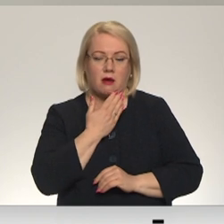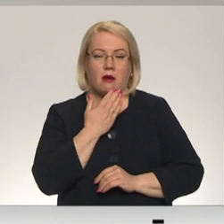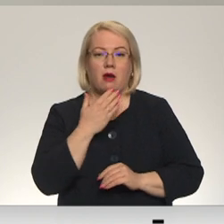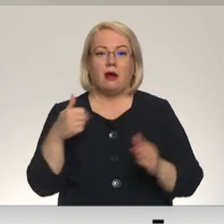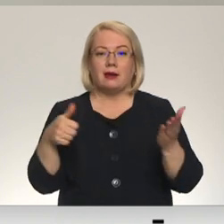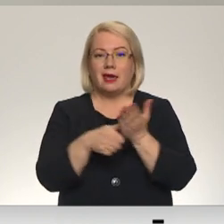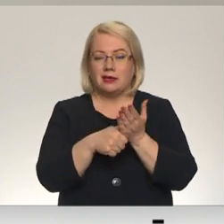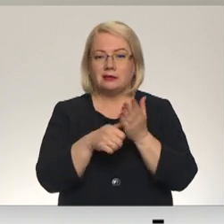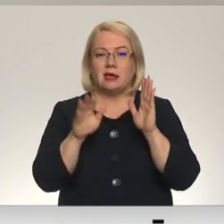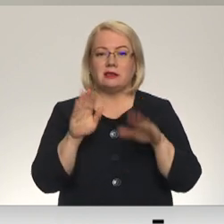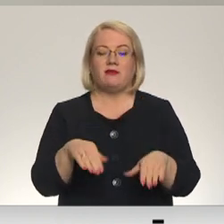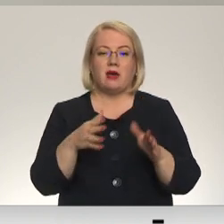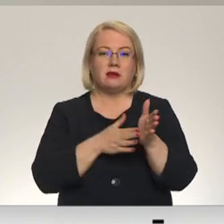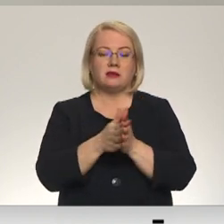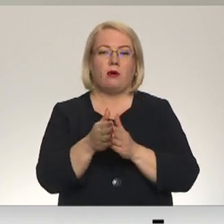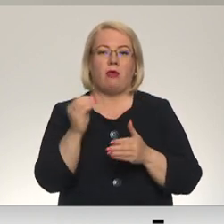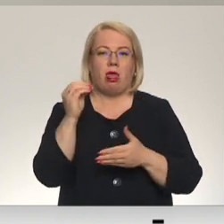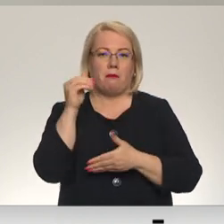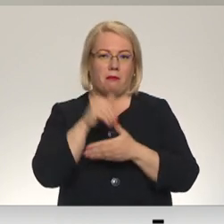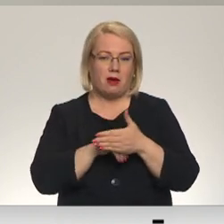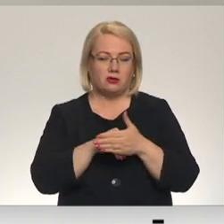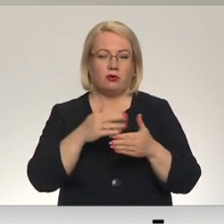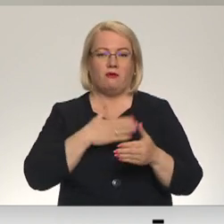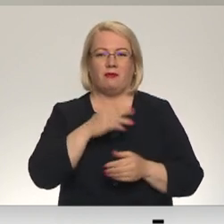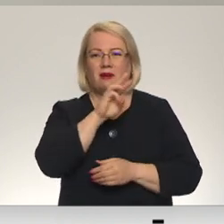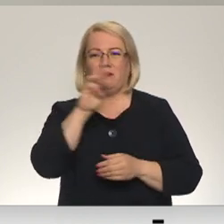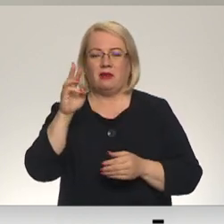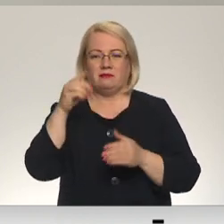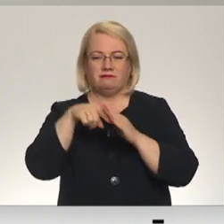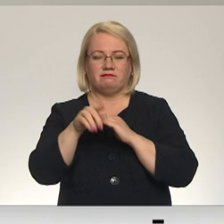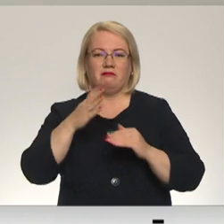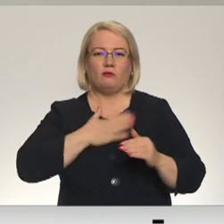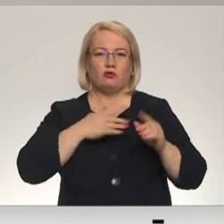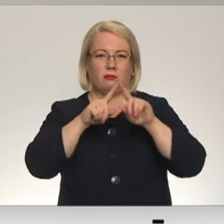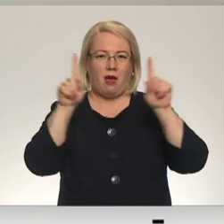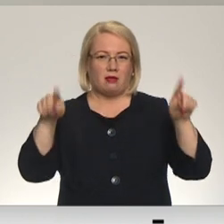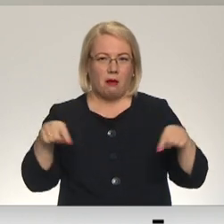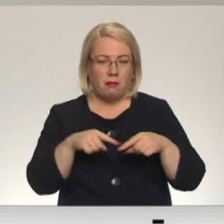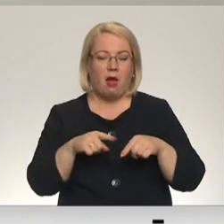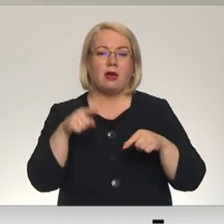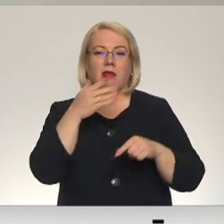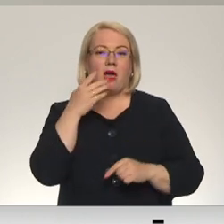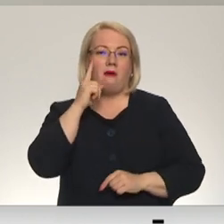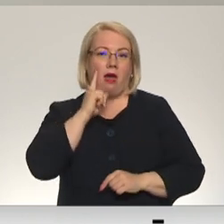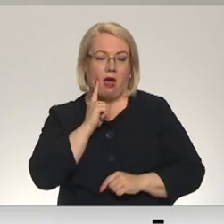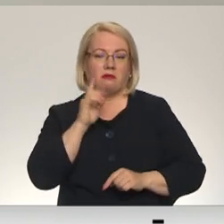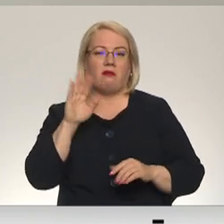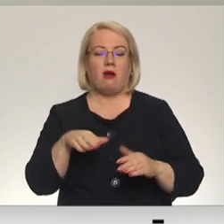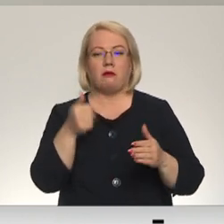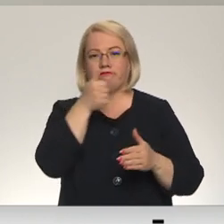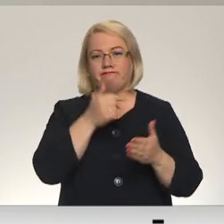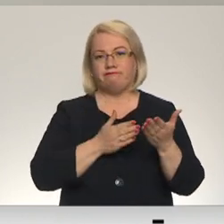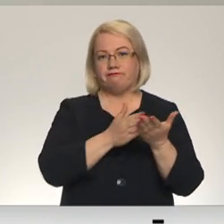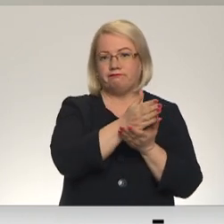Reģistrēties var elektroniski mūsu mājas lopā. Ja tas nav ērti, tad to var darīt arī filiālēs visā valsts